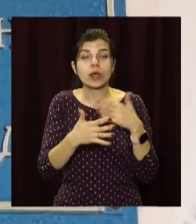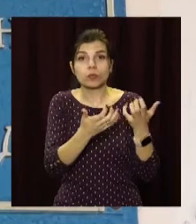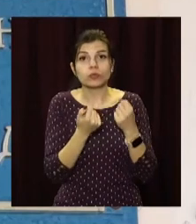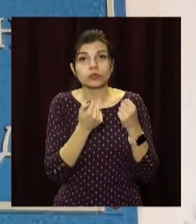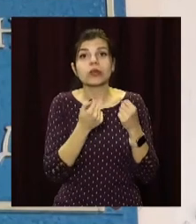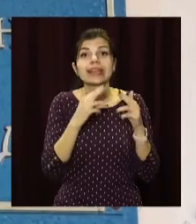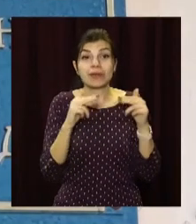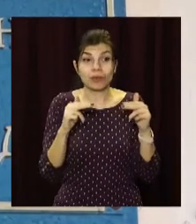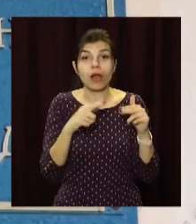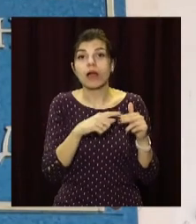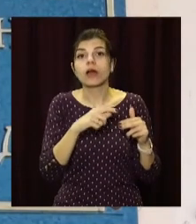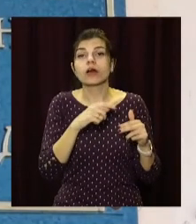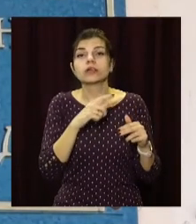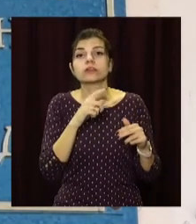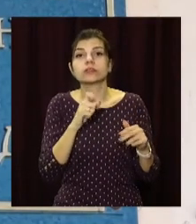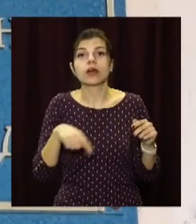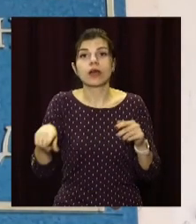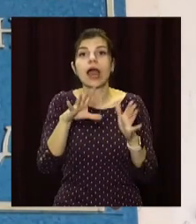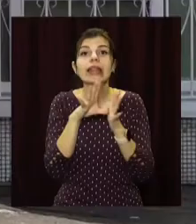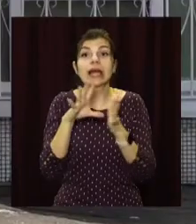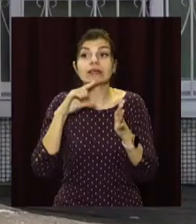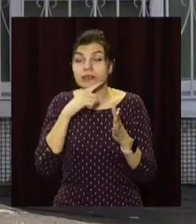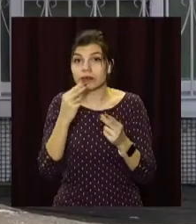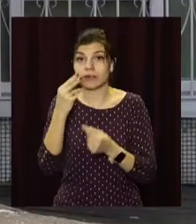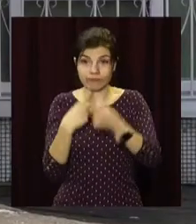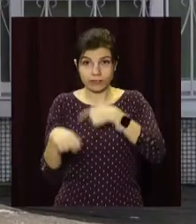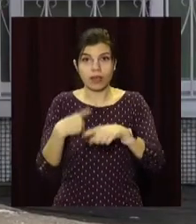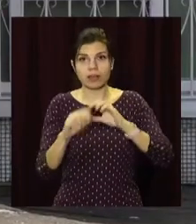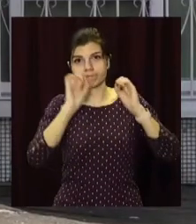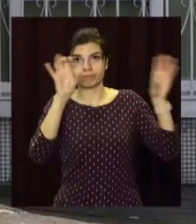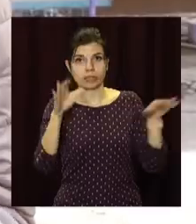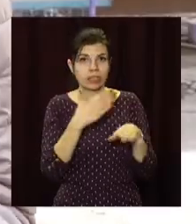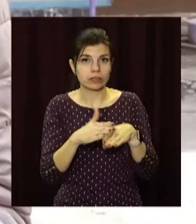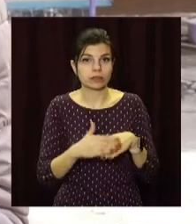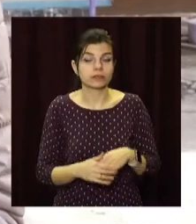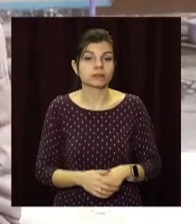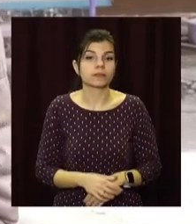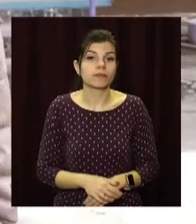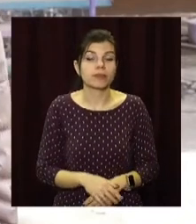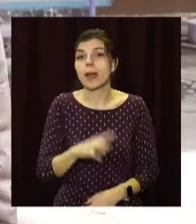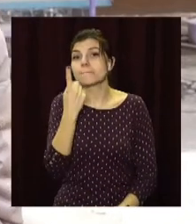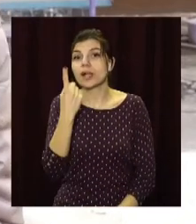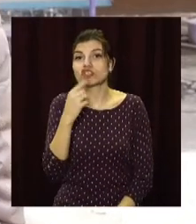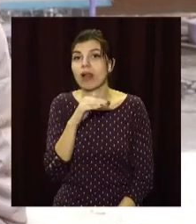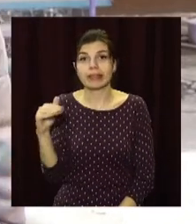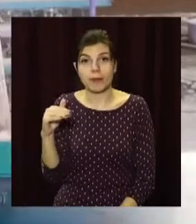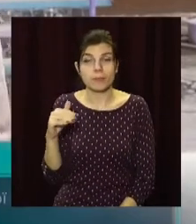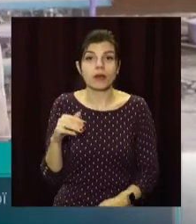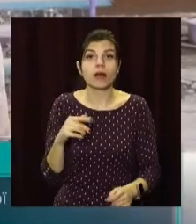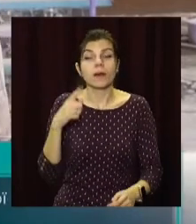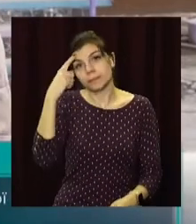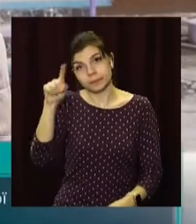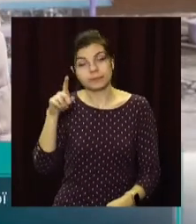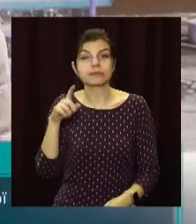віддаватиме за рахунок заощадження енергоресурсів в оновлених закладах. На першому етапі цього проєкту було